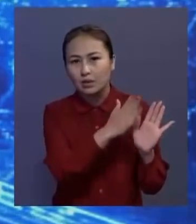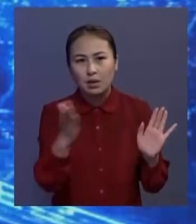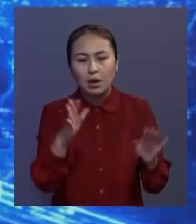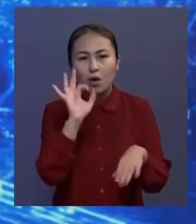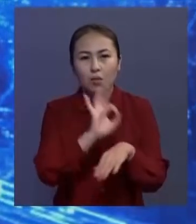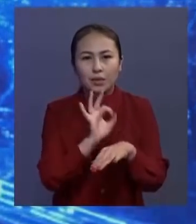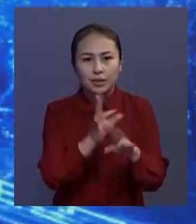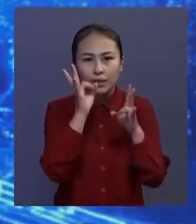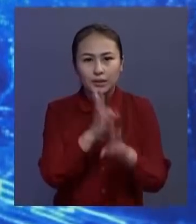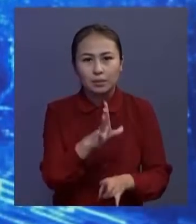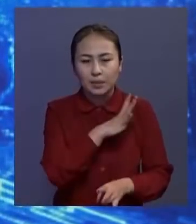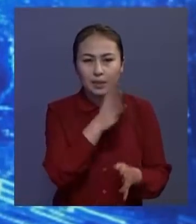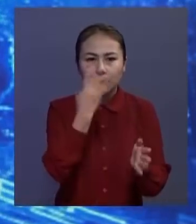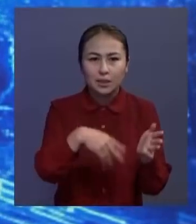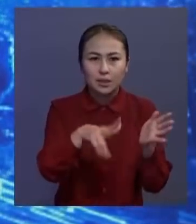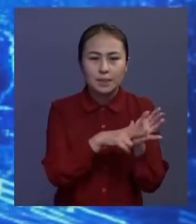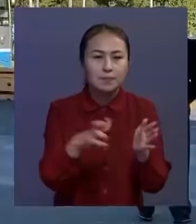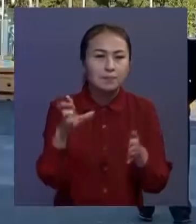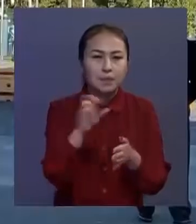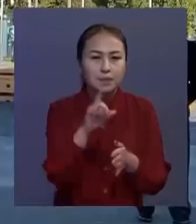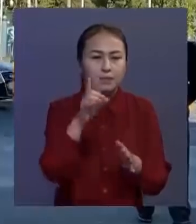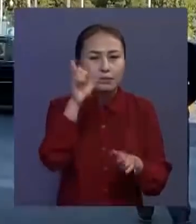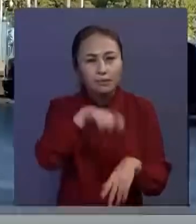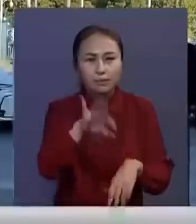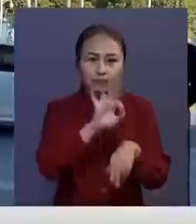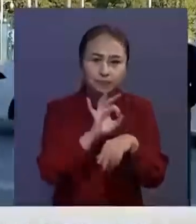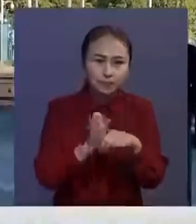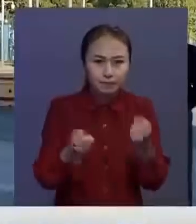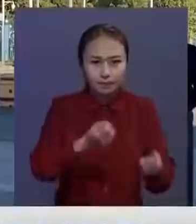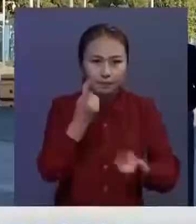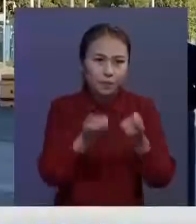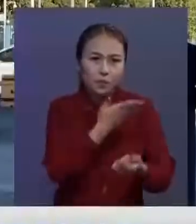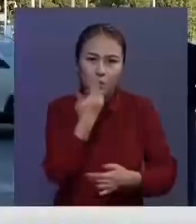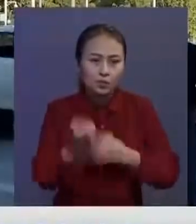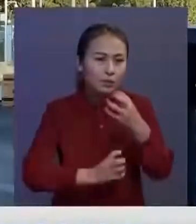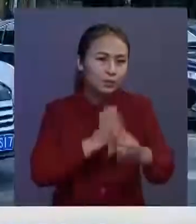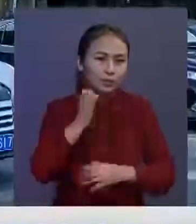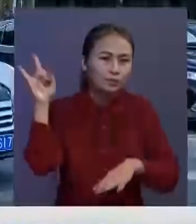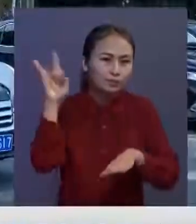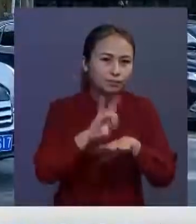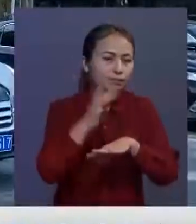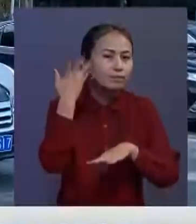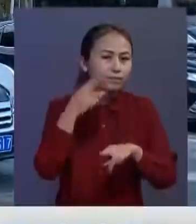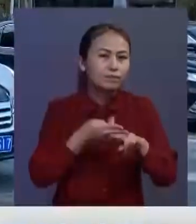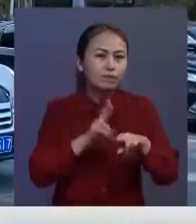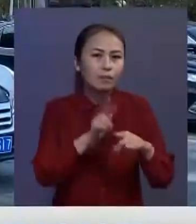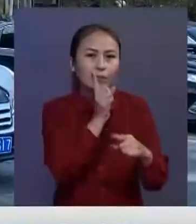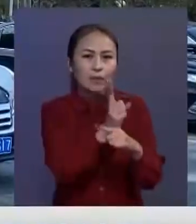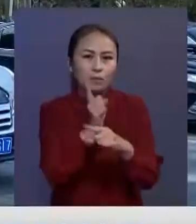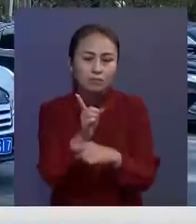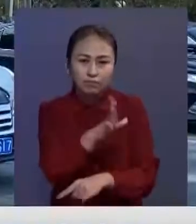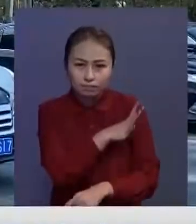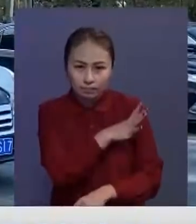астам адам ел ауымағына кірген екен олардың 48-і симптомсызна оқас. Осыған байланысты жергілікті бейлік елде бір ғатар қалығаралық